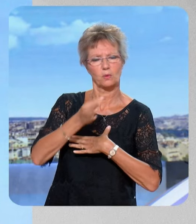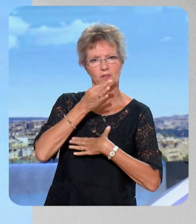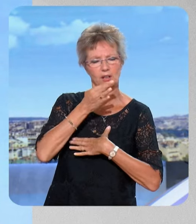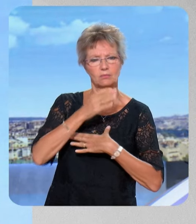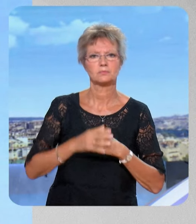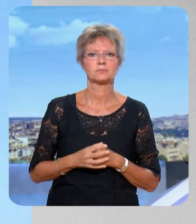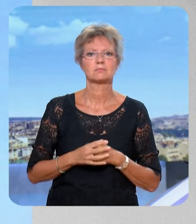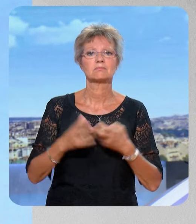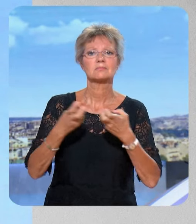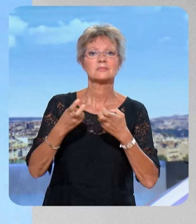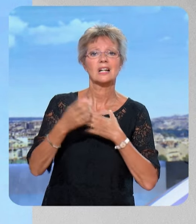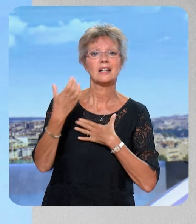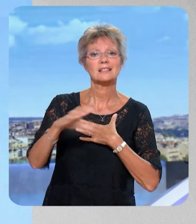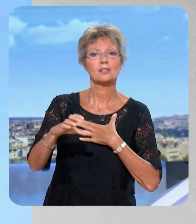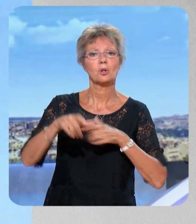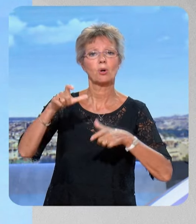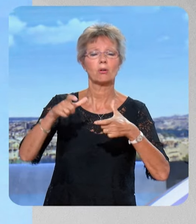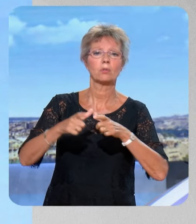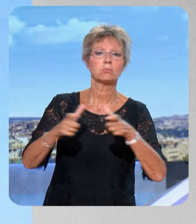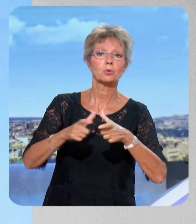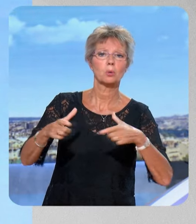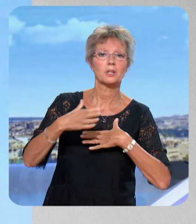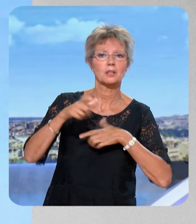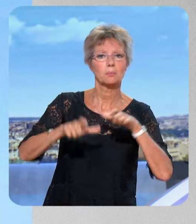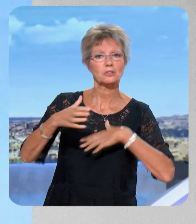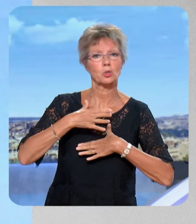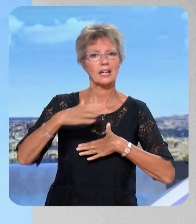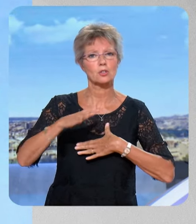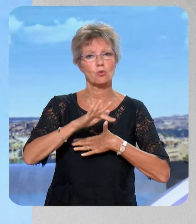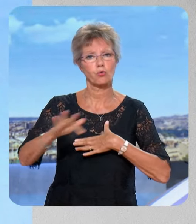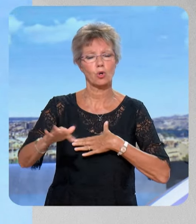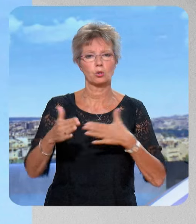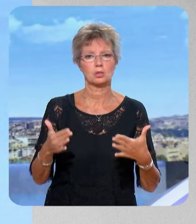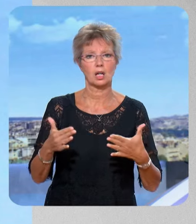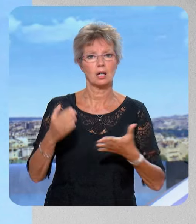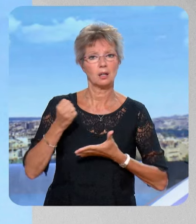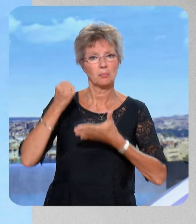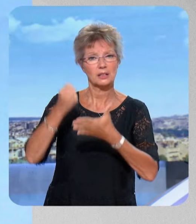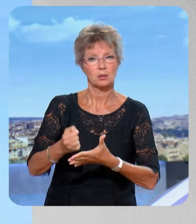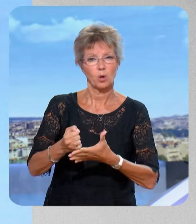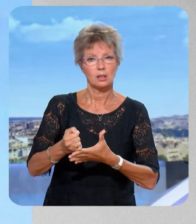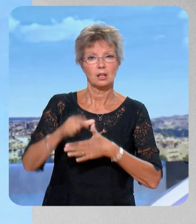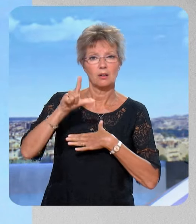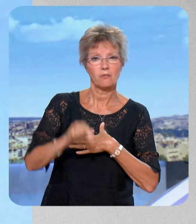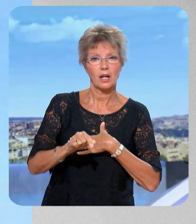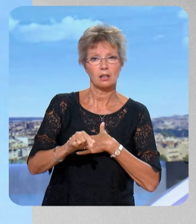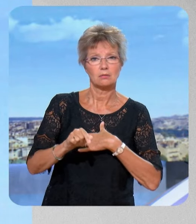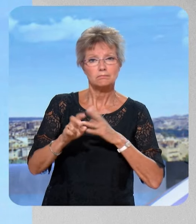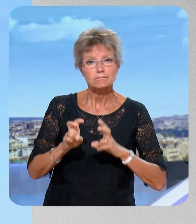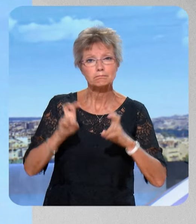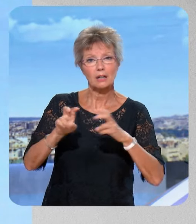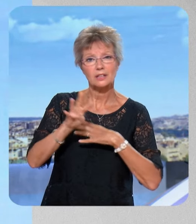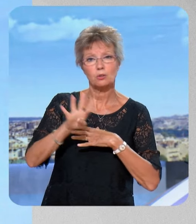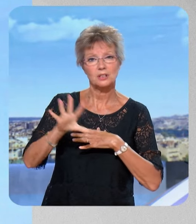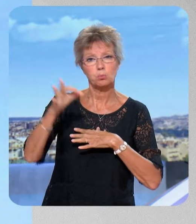cet exemple, les 500 plus grandes fortunes de France ont vu, sous Emmanuel Macron, leur patrimoine passer de 20 à 45% du PIB.